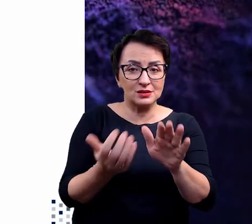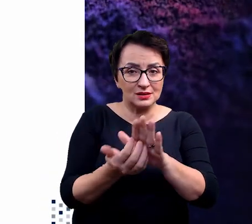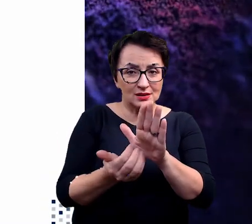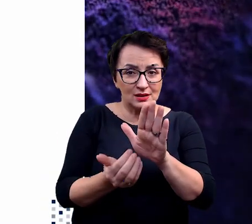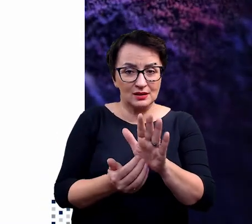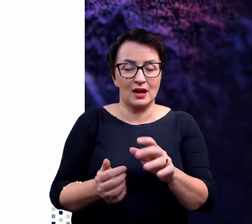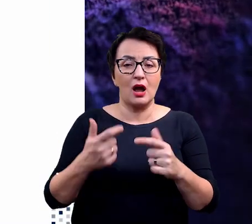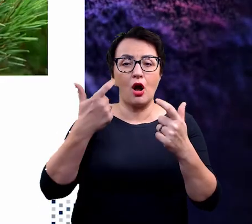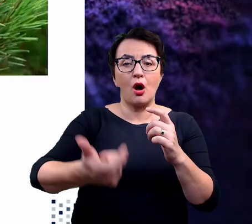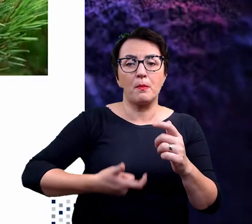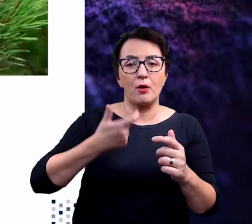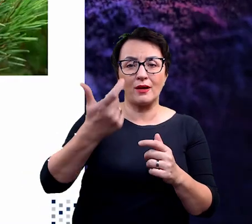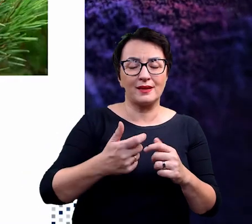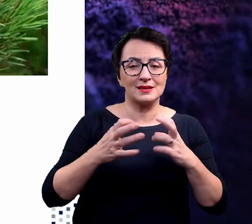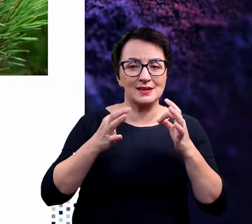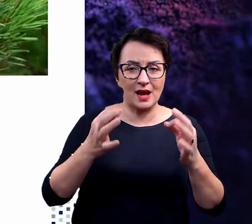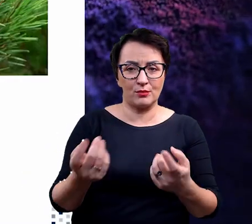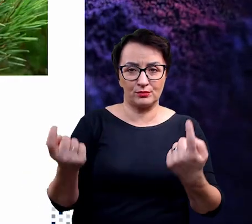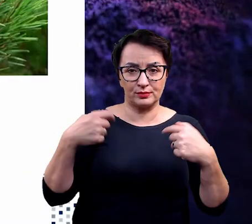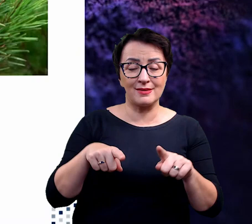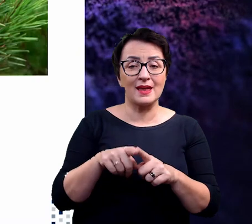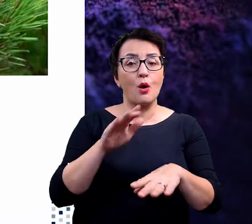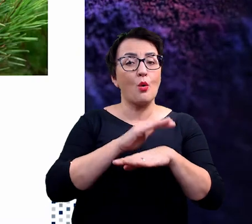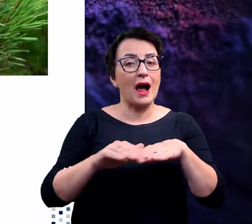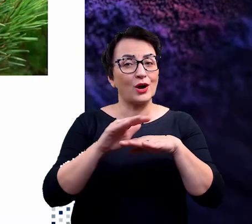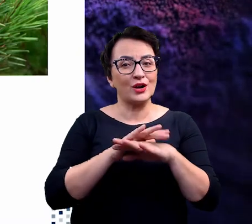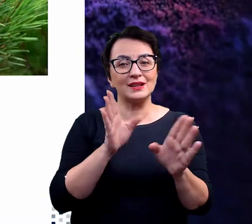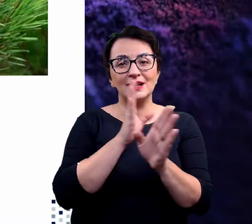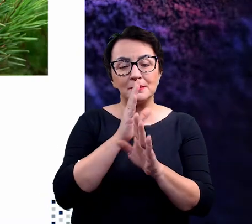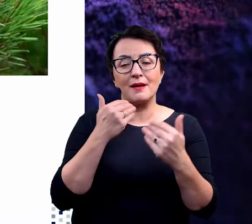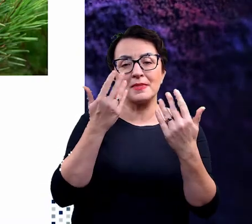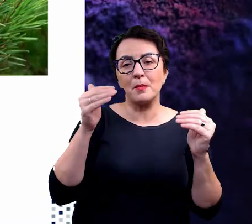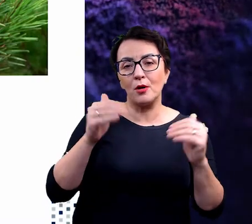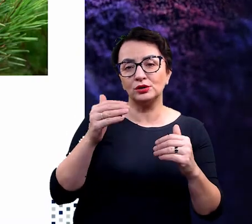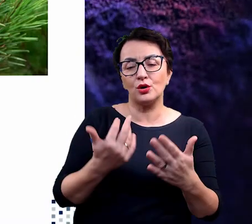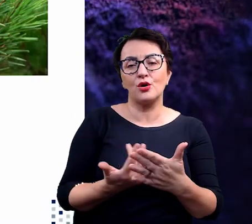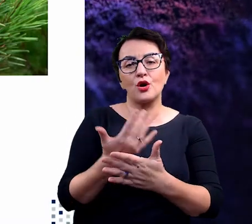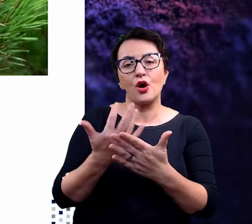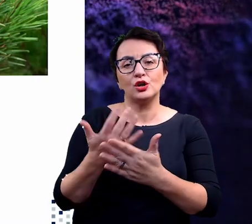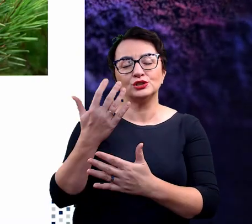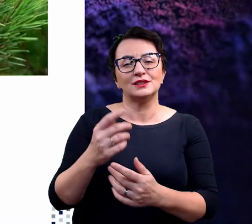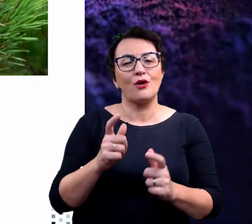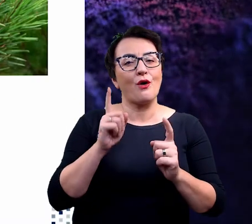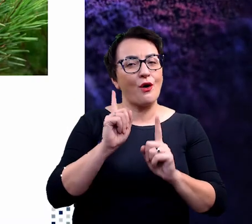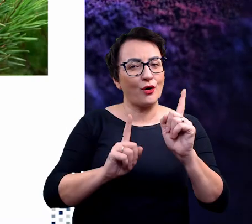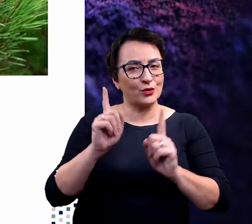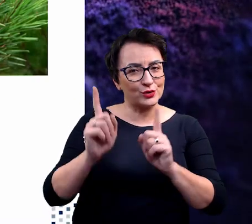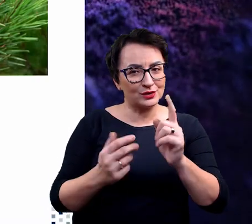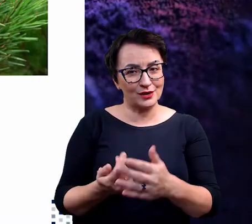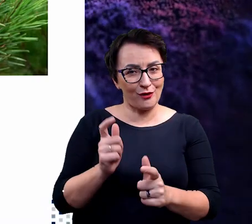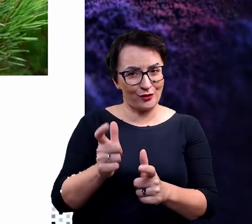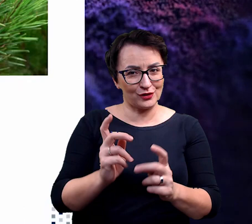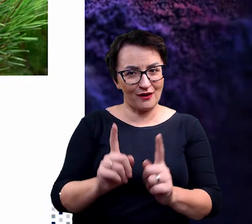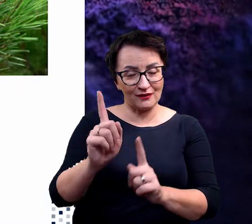klimat pozwala także na hodowlę większej ilości roślin w ogrodach. A co ciekawe,